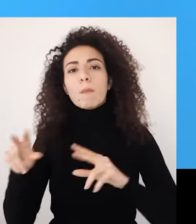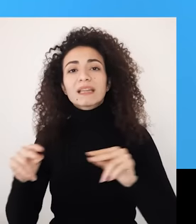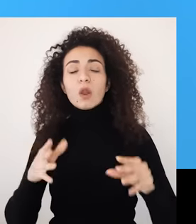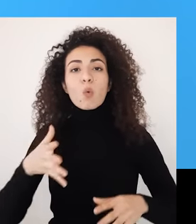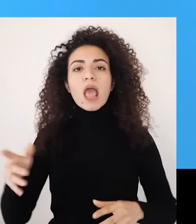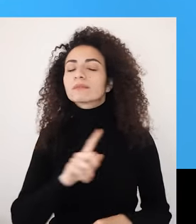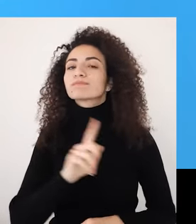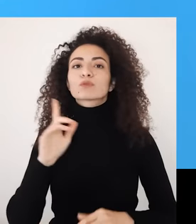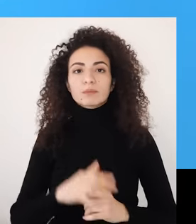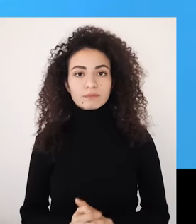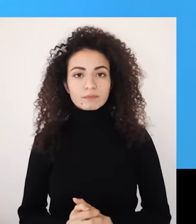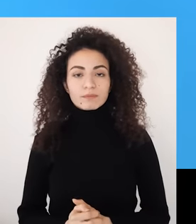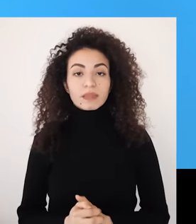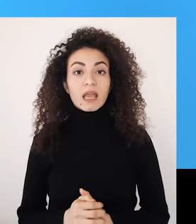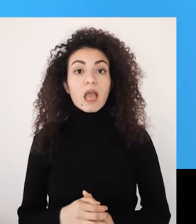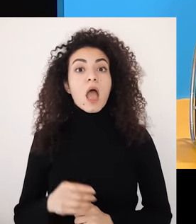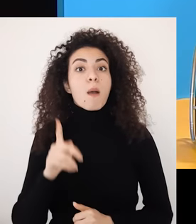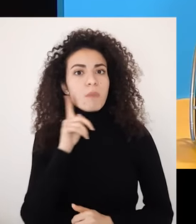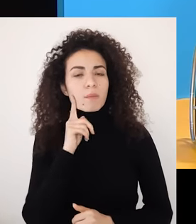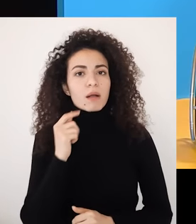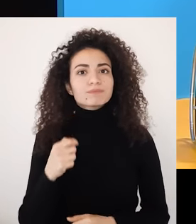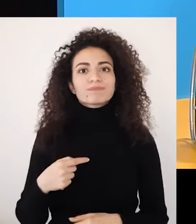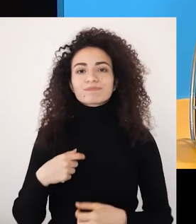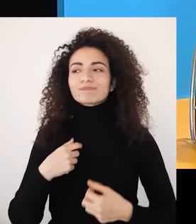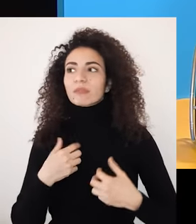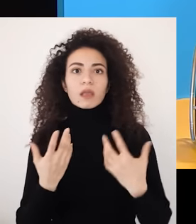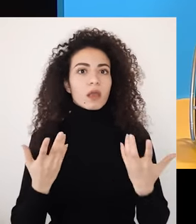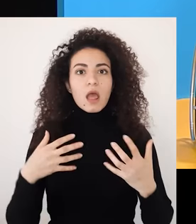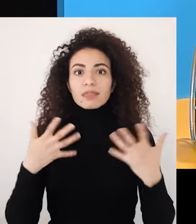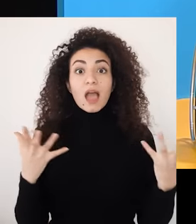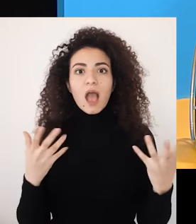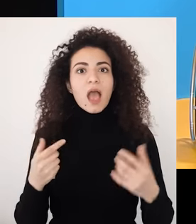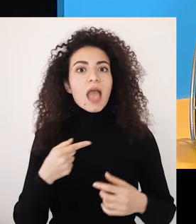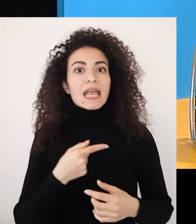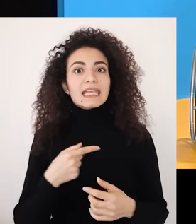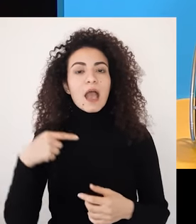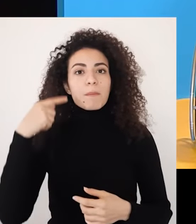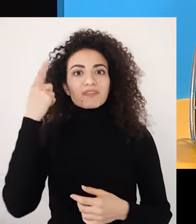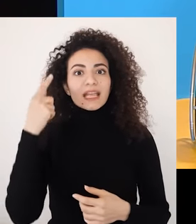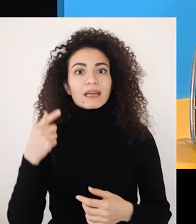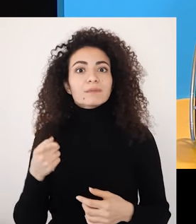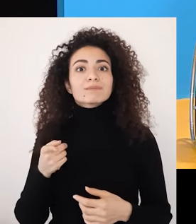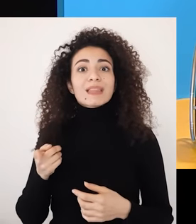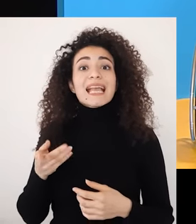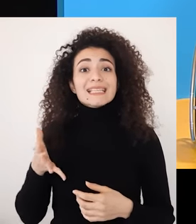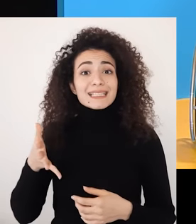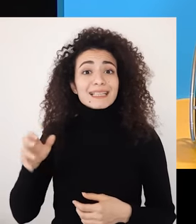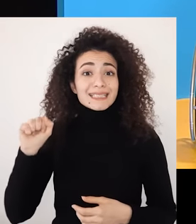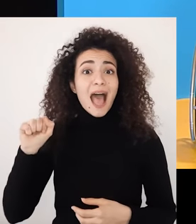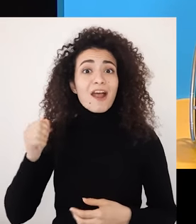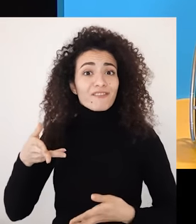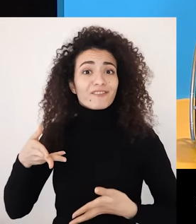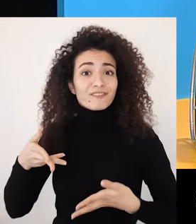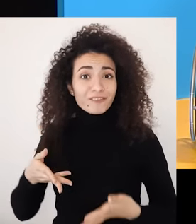الثالثة منتابع قصة سارة مع الوالدي اللي عاشت حالة من الإنقصام الداخلي بين نكران إعاقة سارة وتقبلها